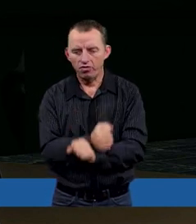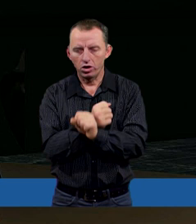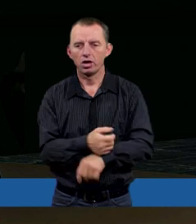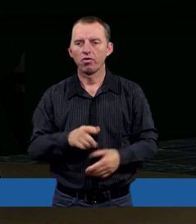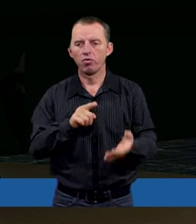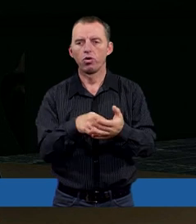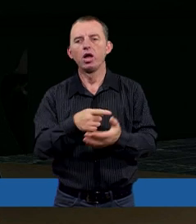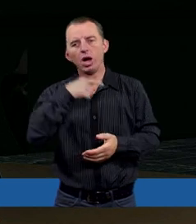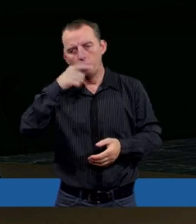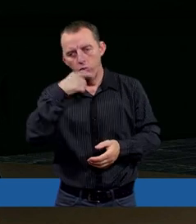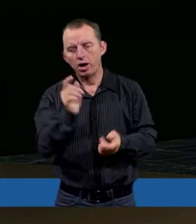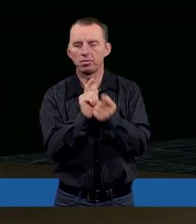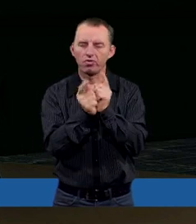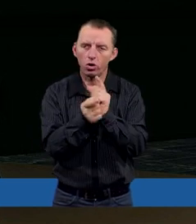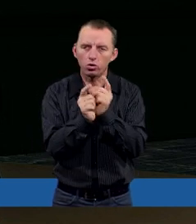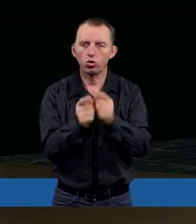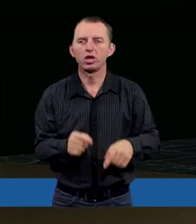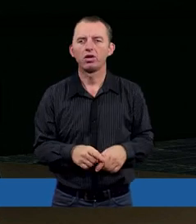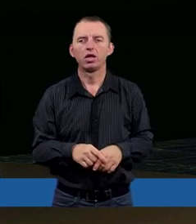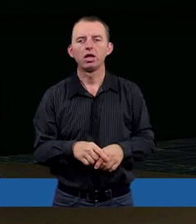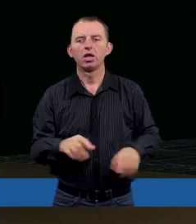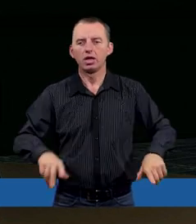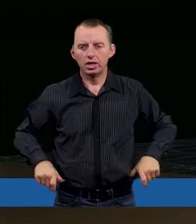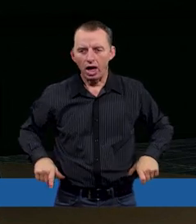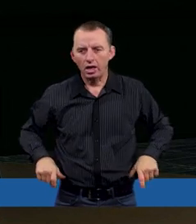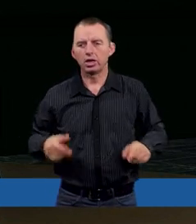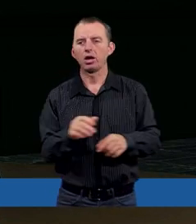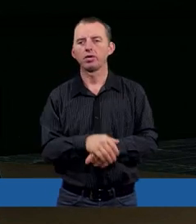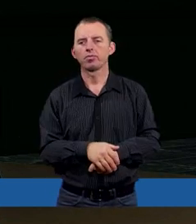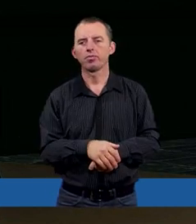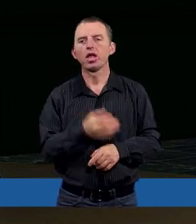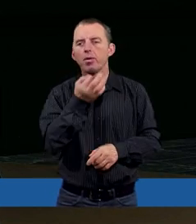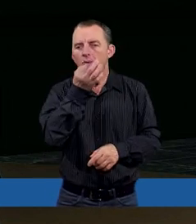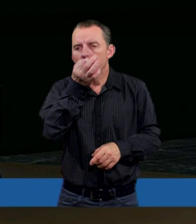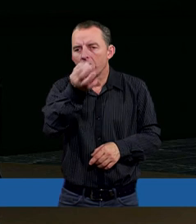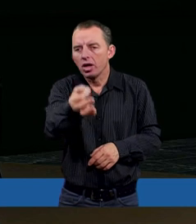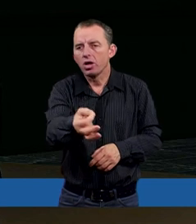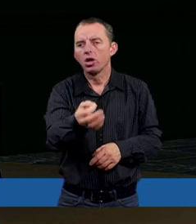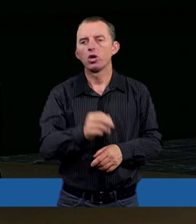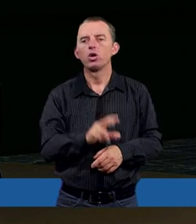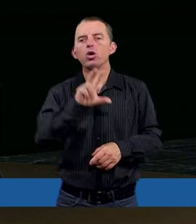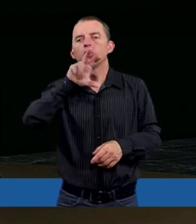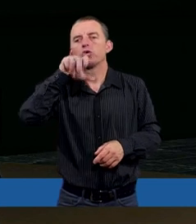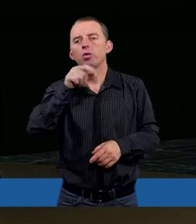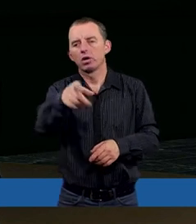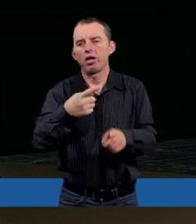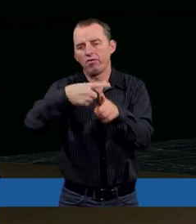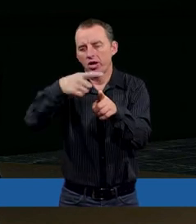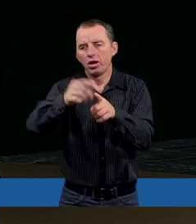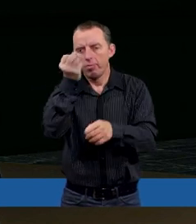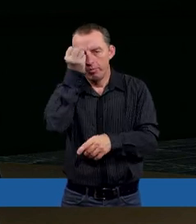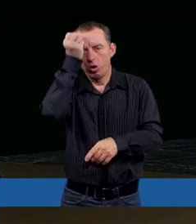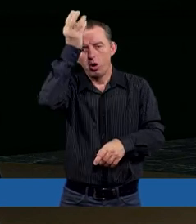właśnie. Kłamstwo, oszustwo i zazdrość i pytają się a czym on się wyróżnia, ten